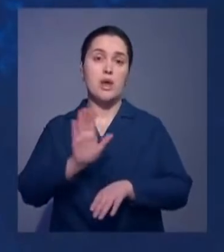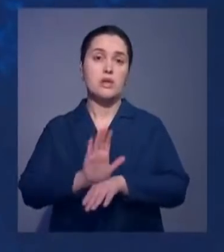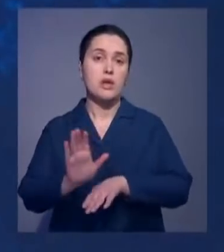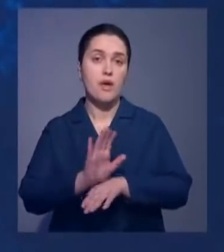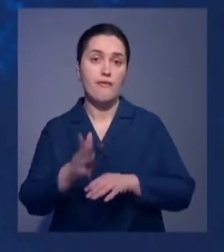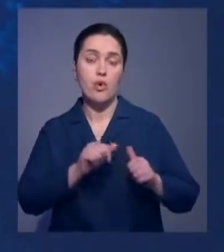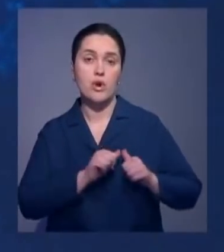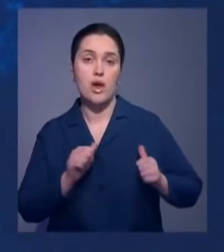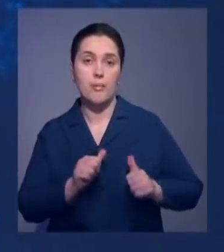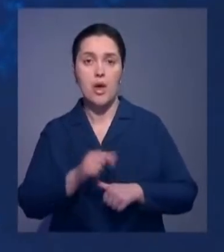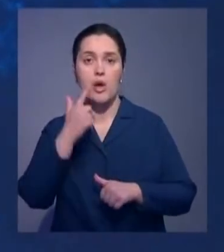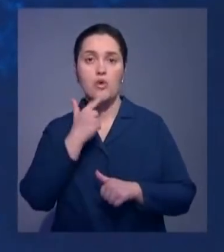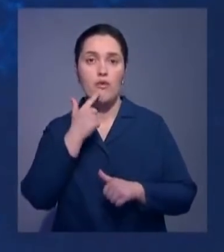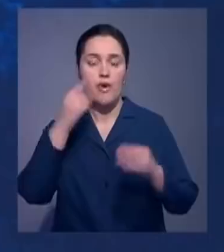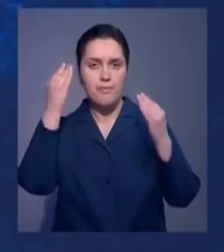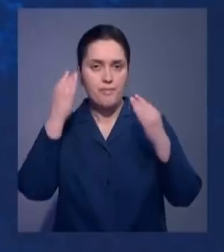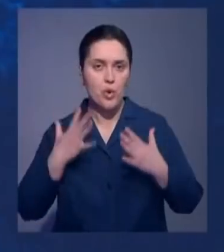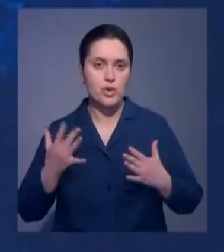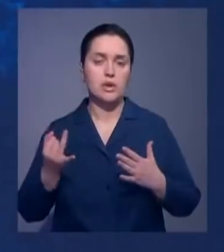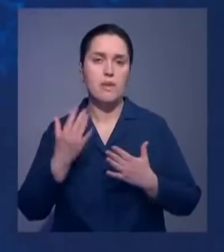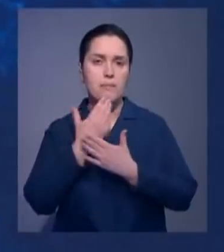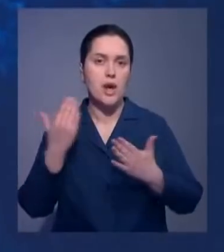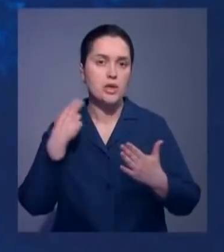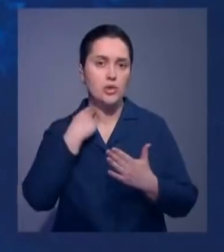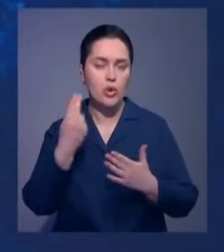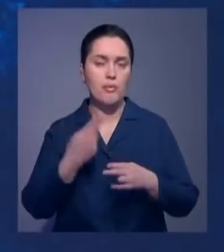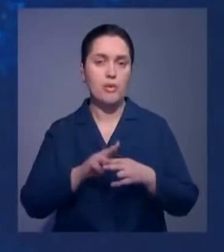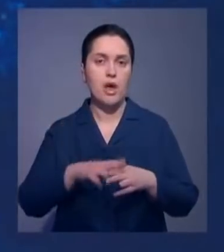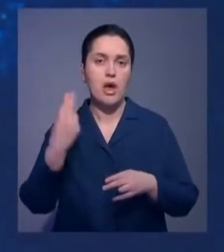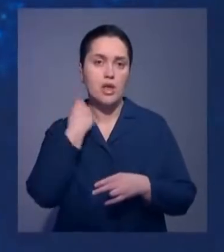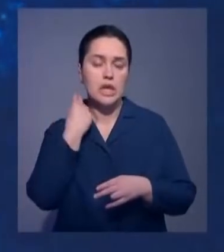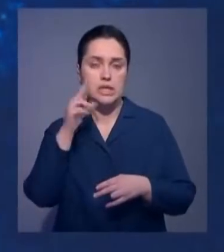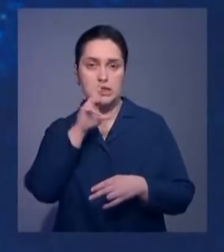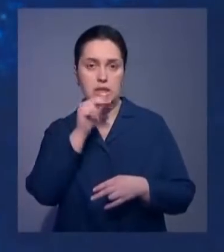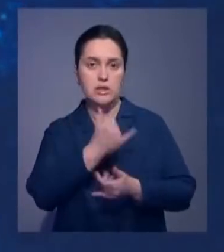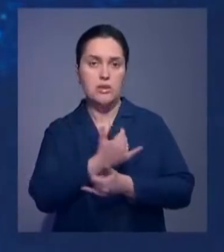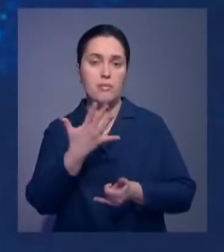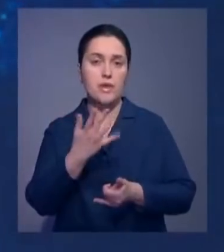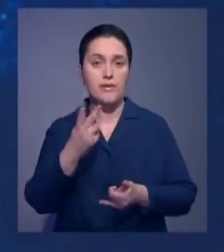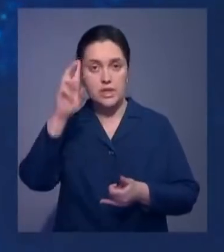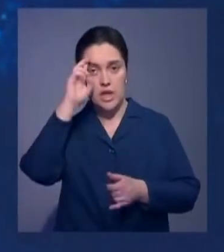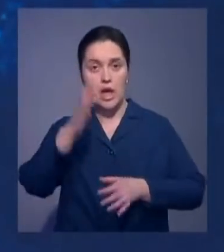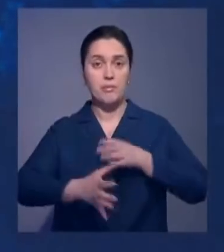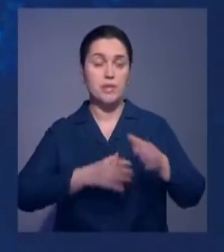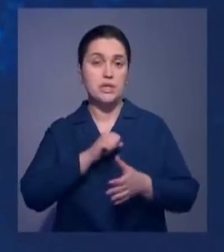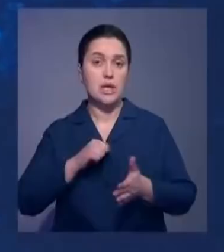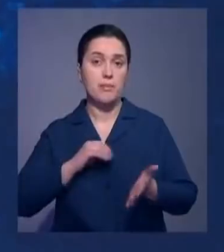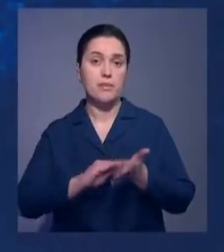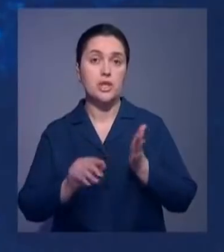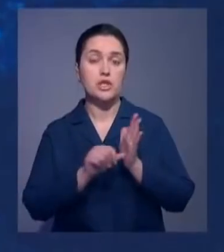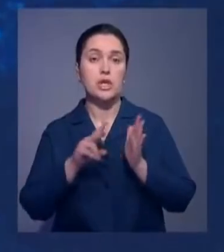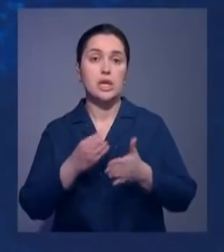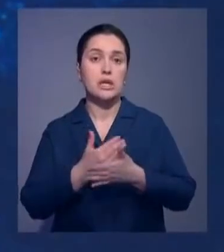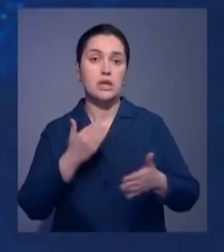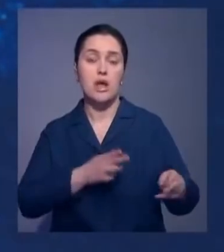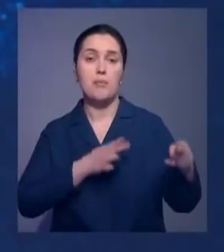издательству его романы «Кровь и пот» и «Последний долг» стали доступны англоязычной публике в 52 странах мира. Сам писатель 6 лет назад